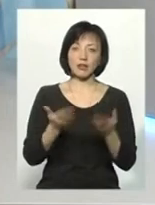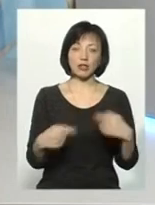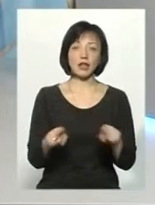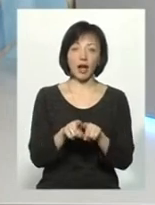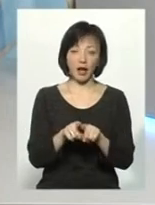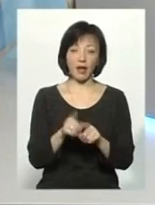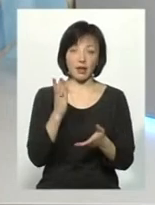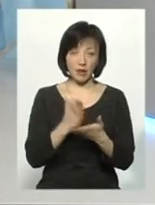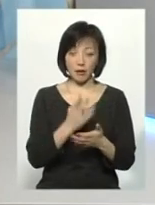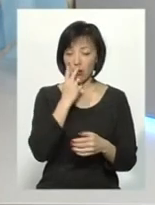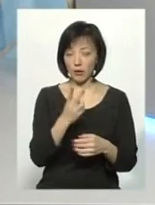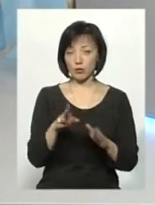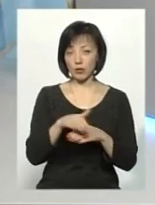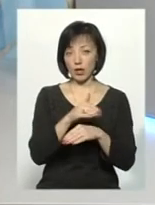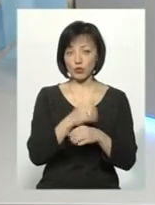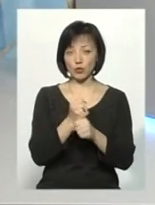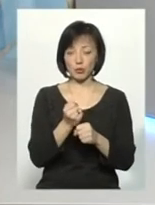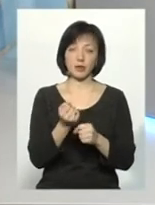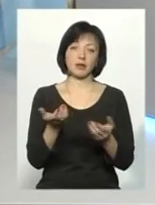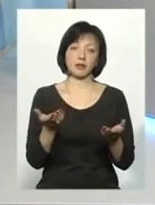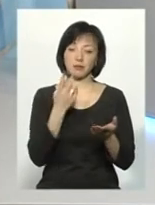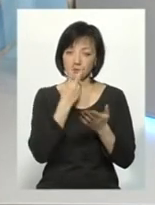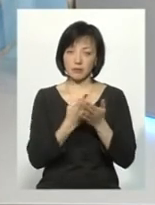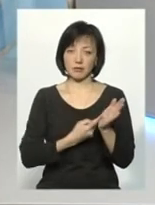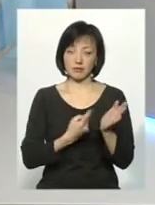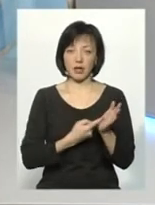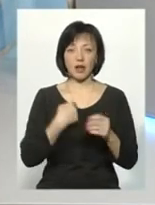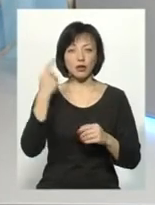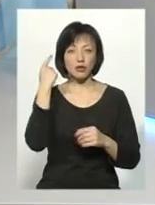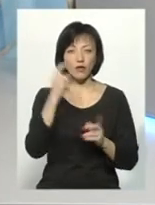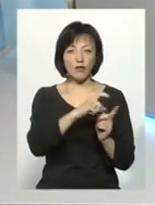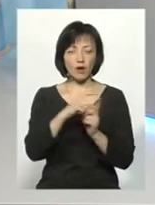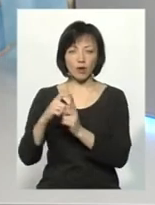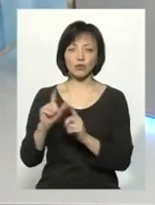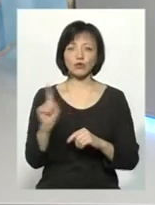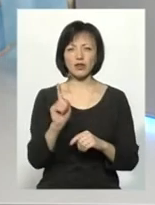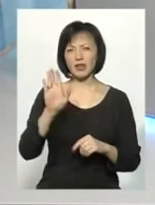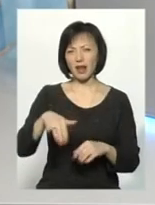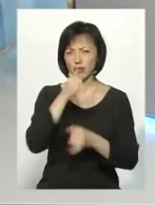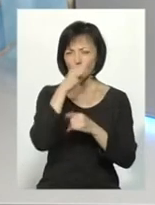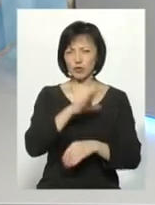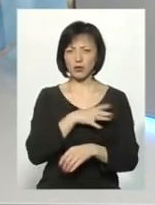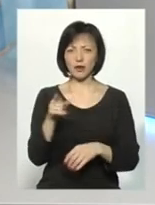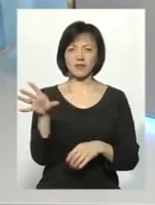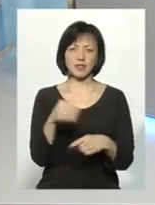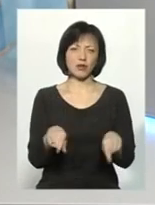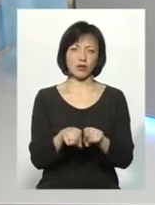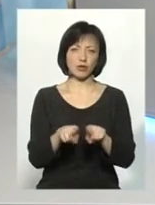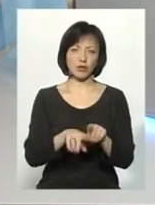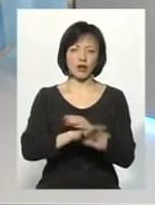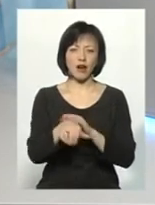таке має місце, ви це бачите, будь ласка, зробіть це. Але іноді я чую таку фразу, що та не може бути, та вони все одно